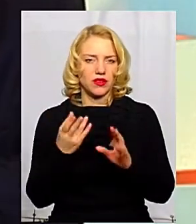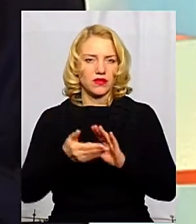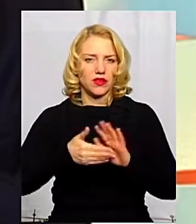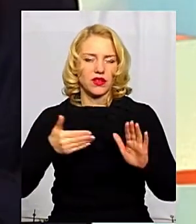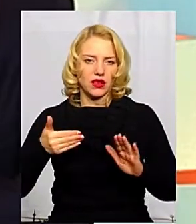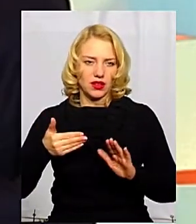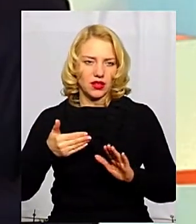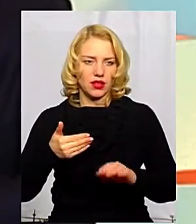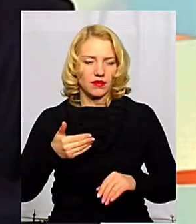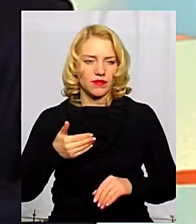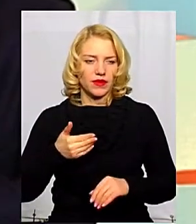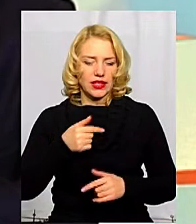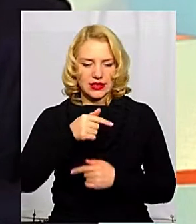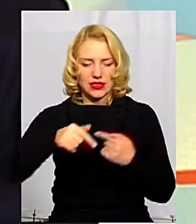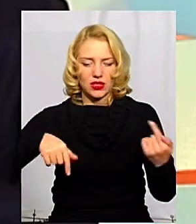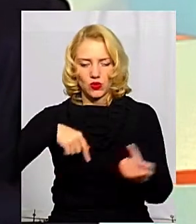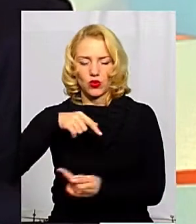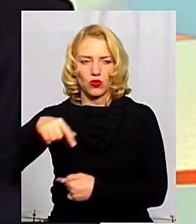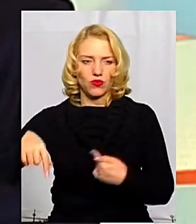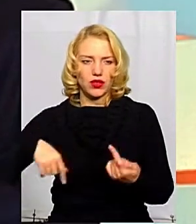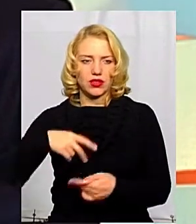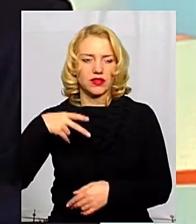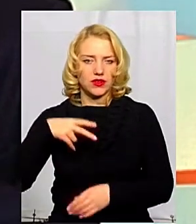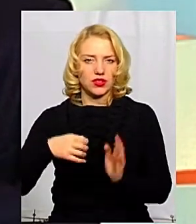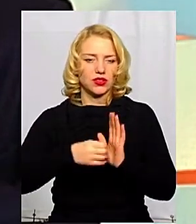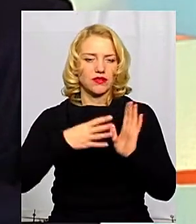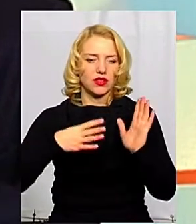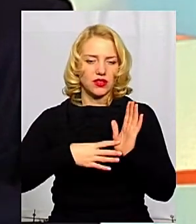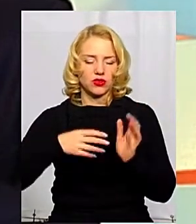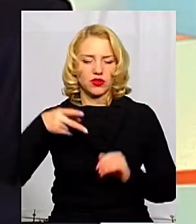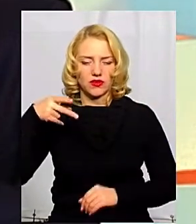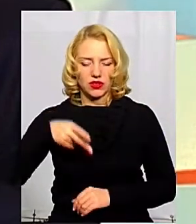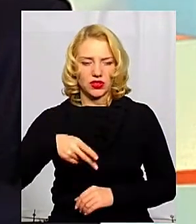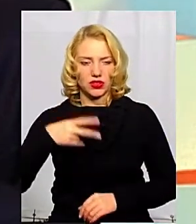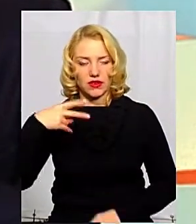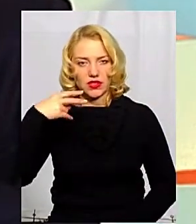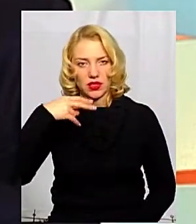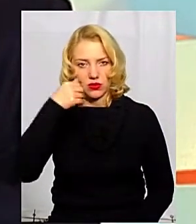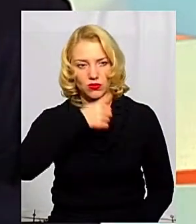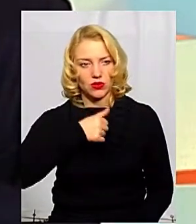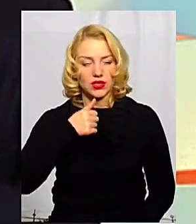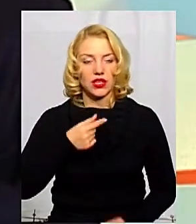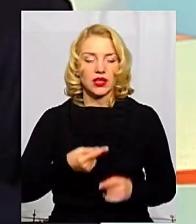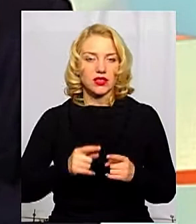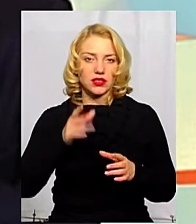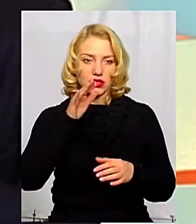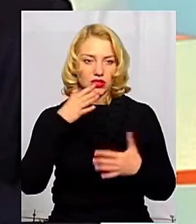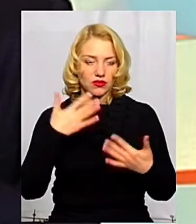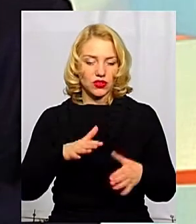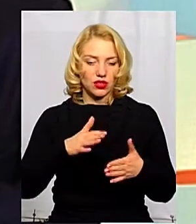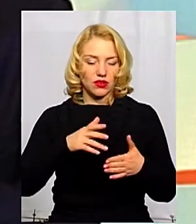циркулювати в епідсезоні 2019-2020. Ну, цей час, скажімо так, вже